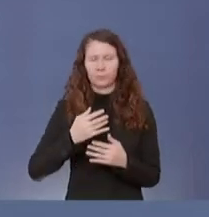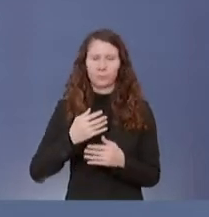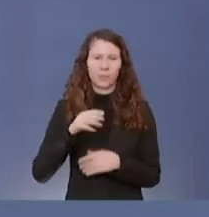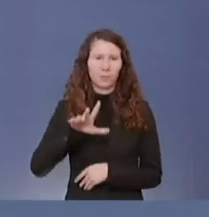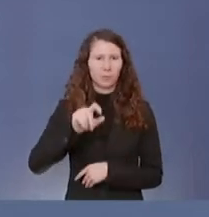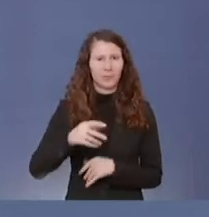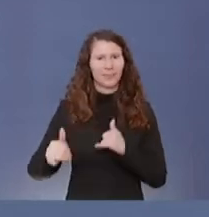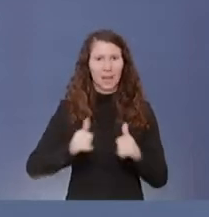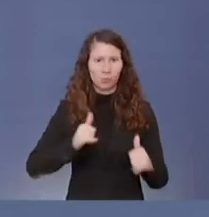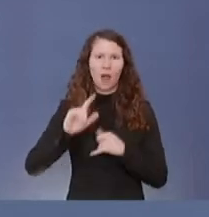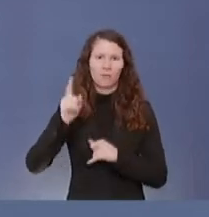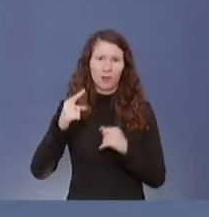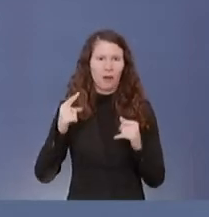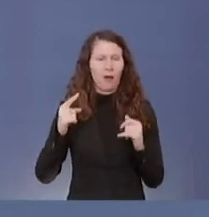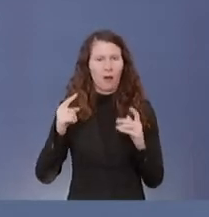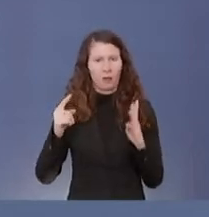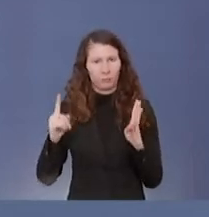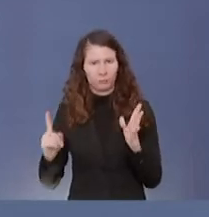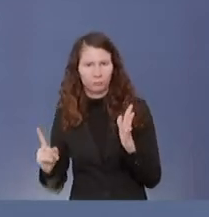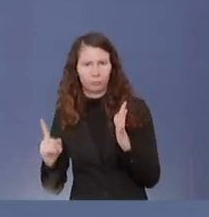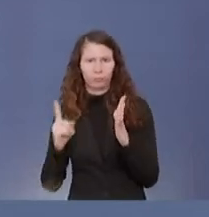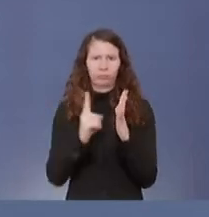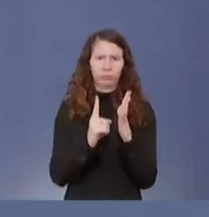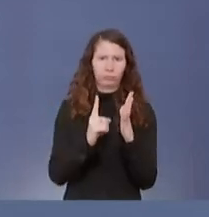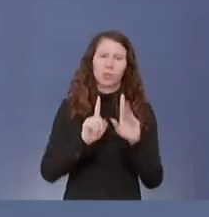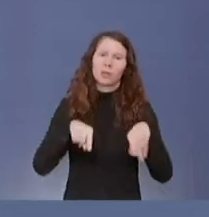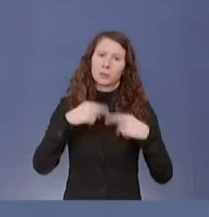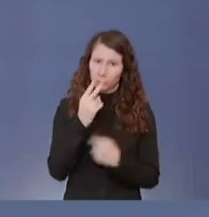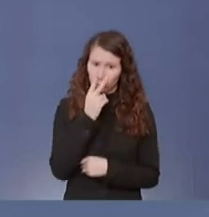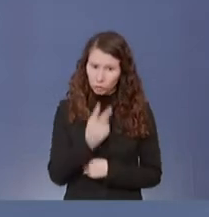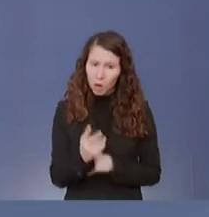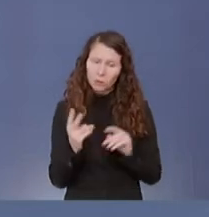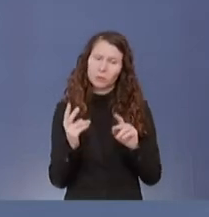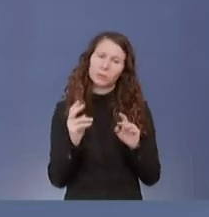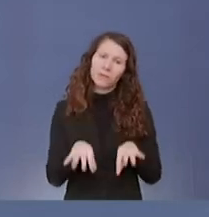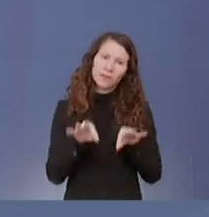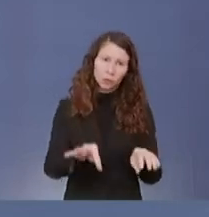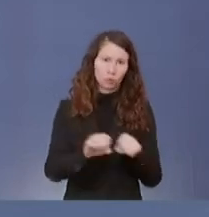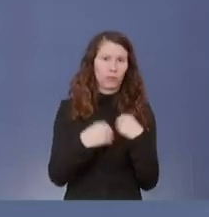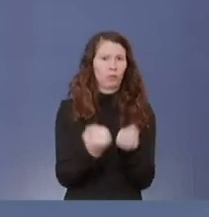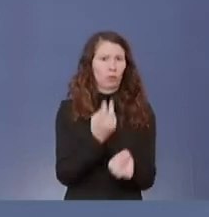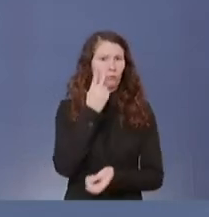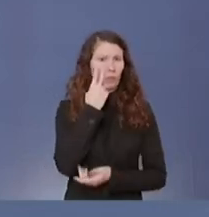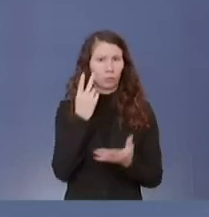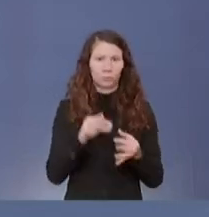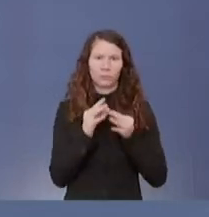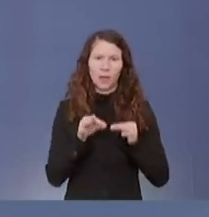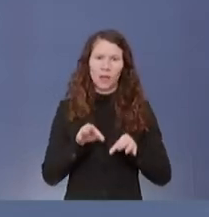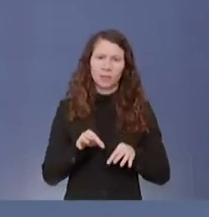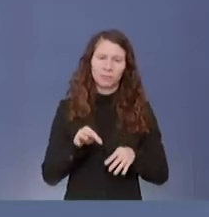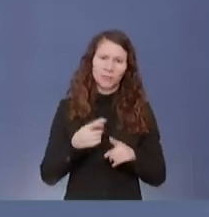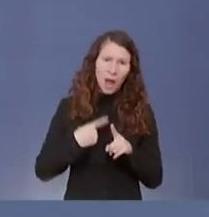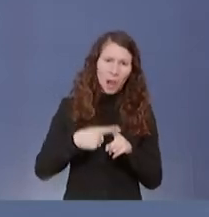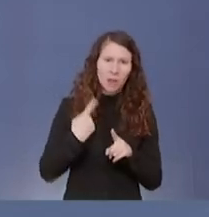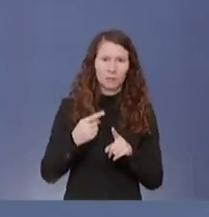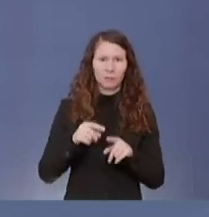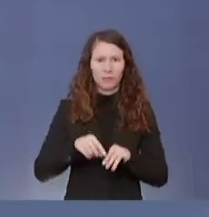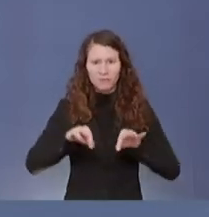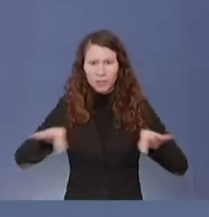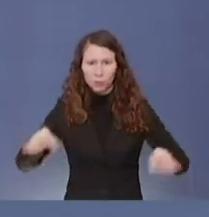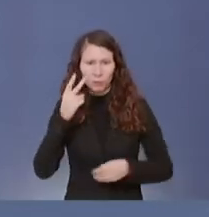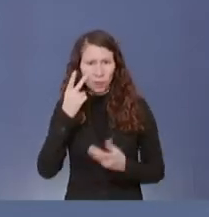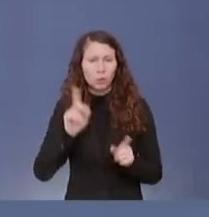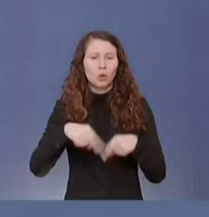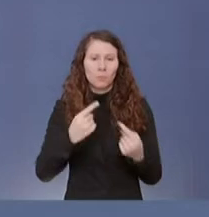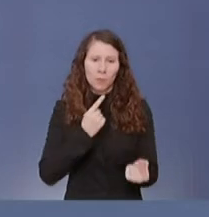im Lichte der Infektionslage, wie sie sich dann darstellt, der Entwicklung der Zahlen zu beraten, wie es weitergeht. Und ich